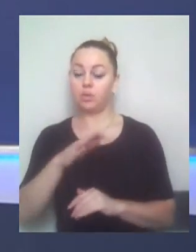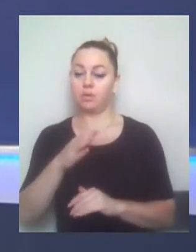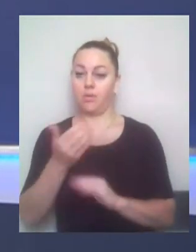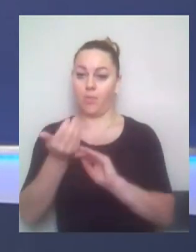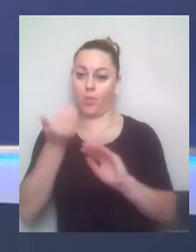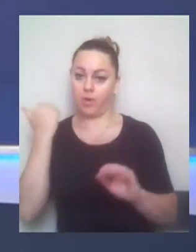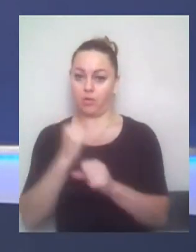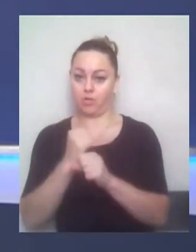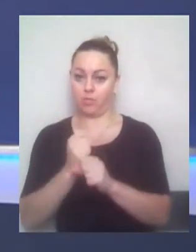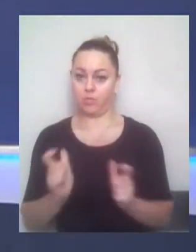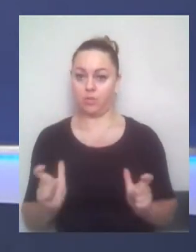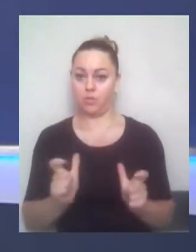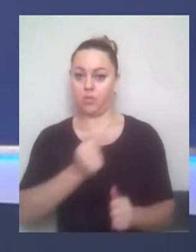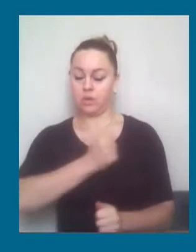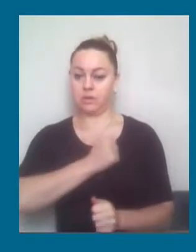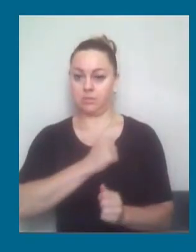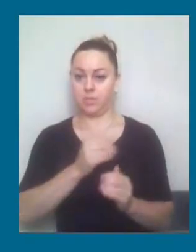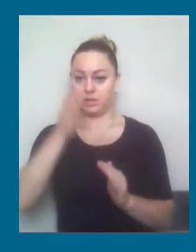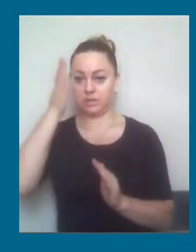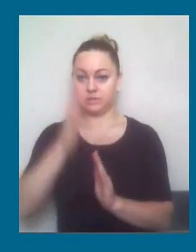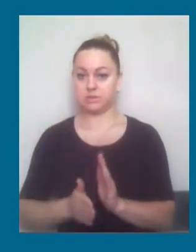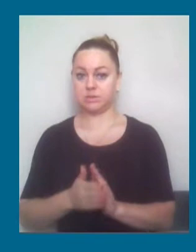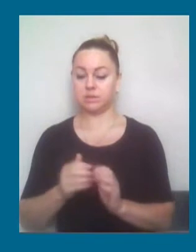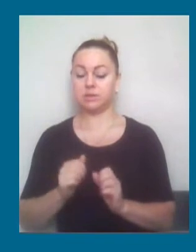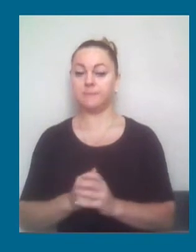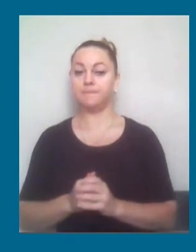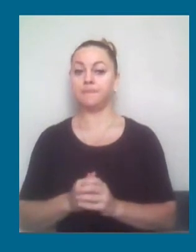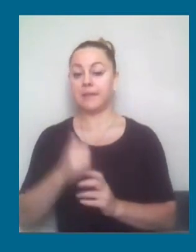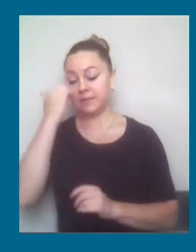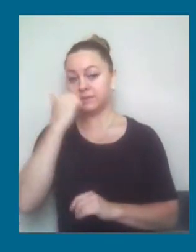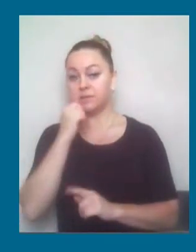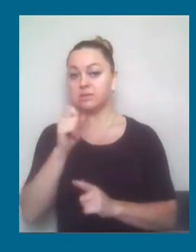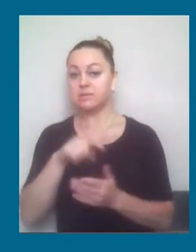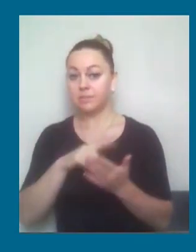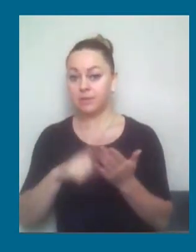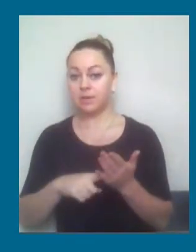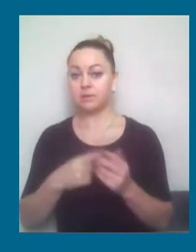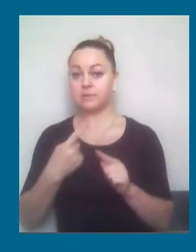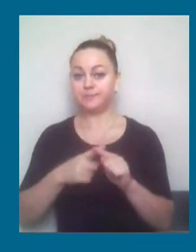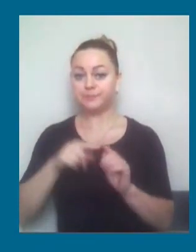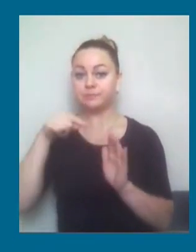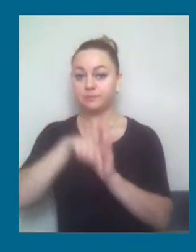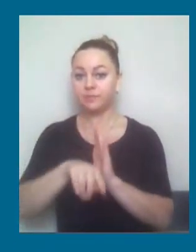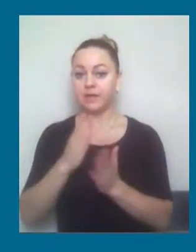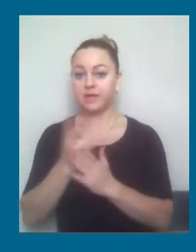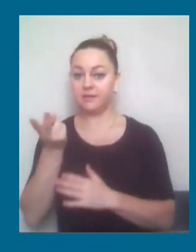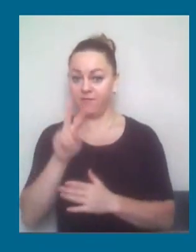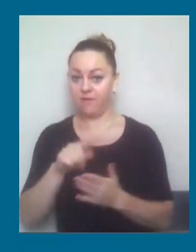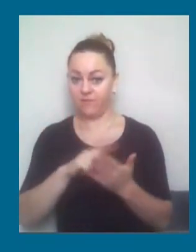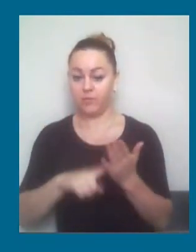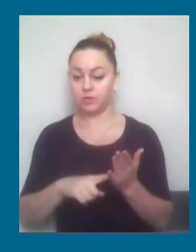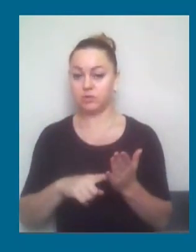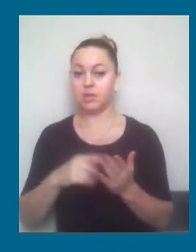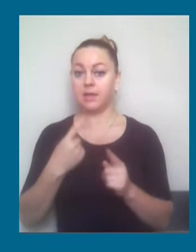роботи з укріплення саме цієї стіни? Дякую за запитання. Воно містить декілька питань. Перше питання – це дослідження.